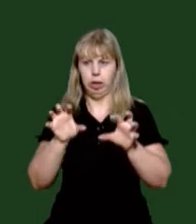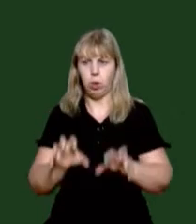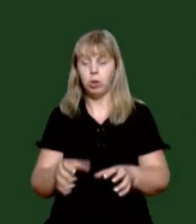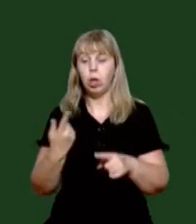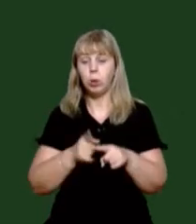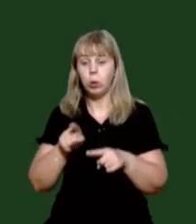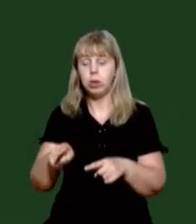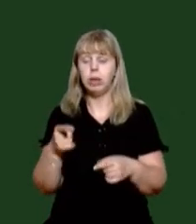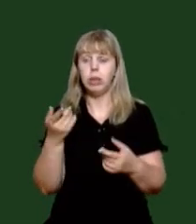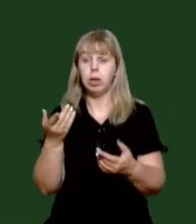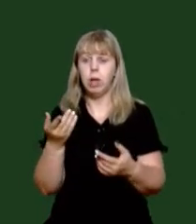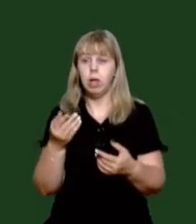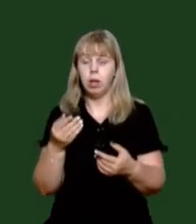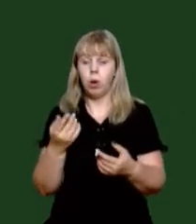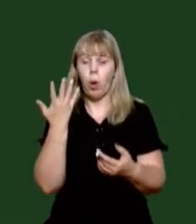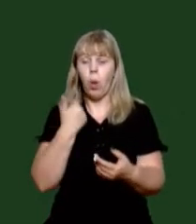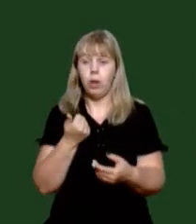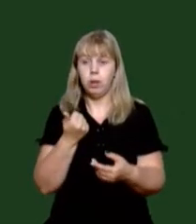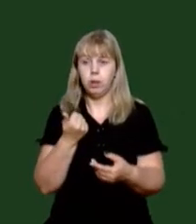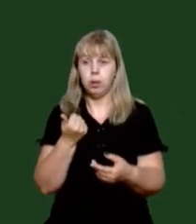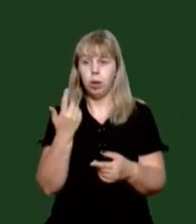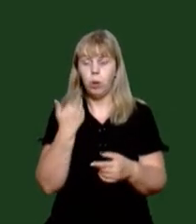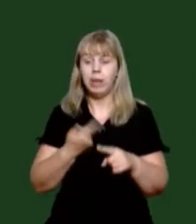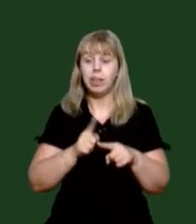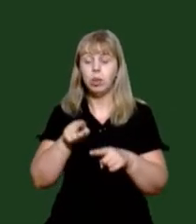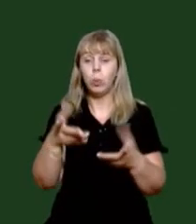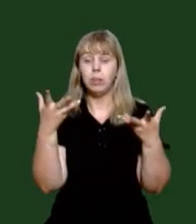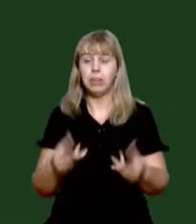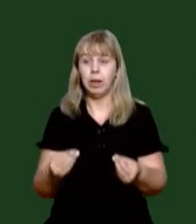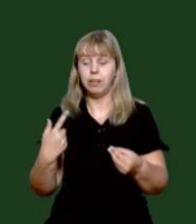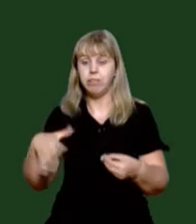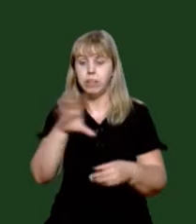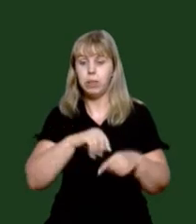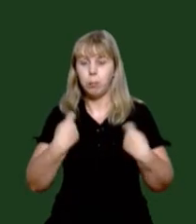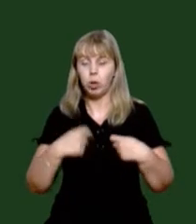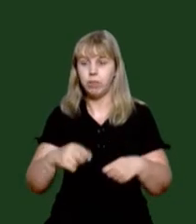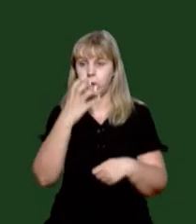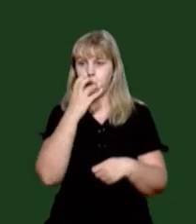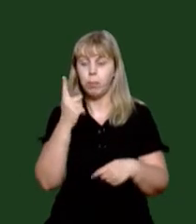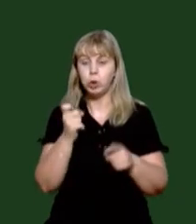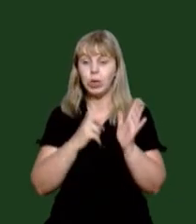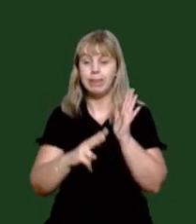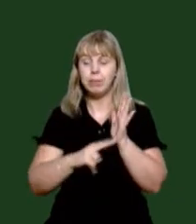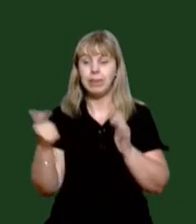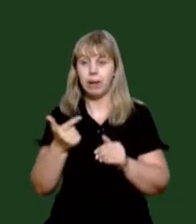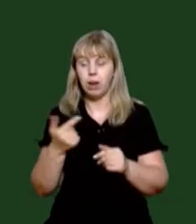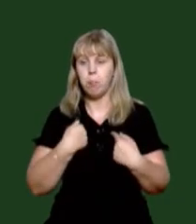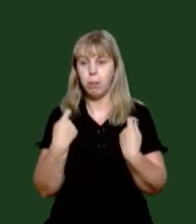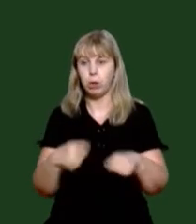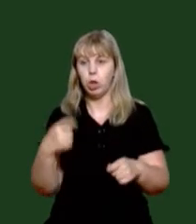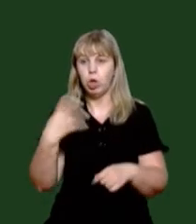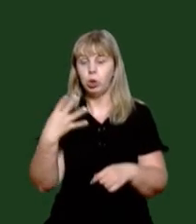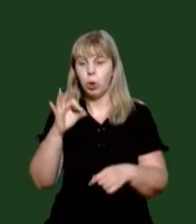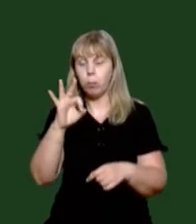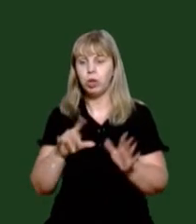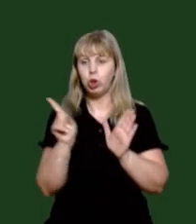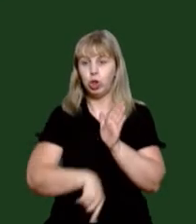Тоді ми продали, коли на той момент всі продавали респіратори по 180 гривень, ми продали на 40